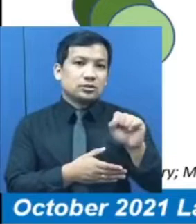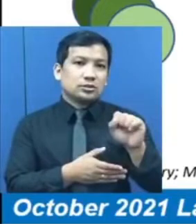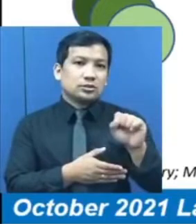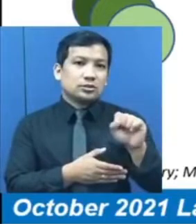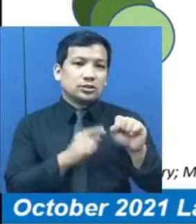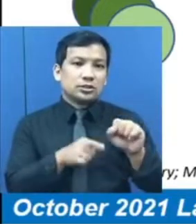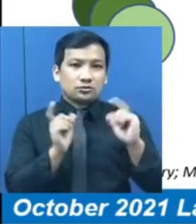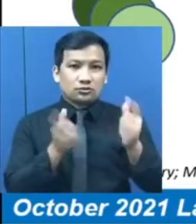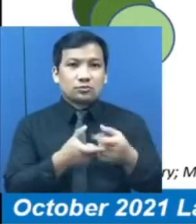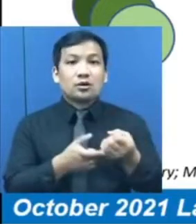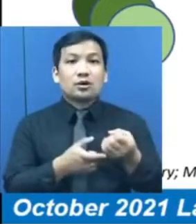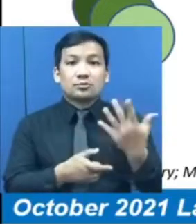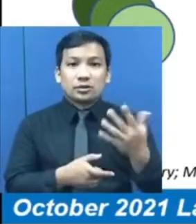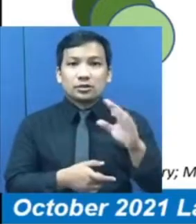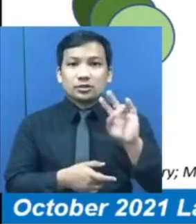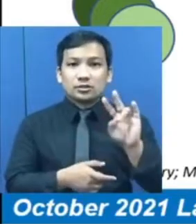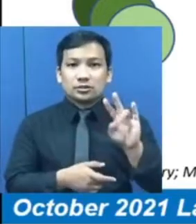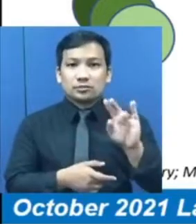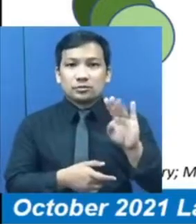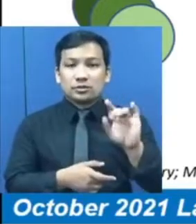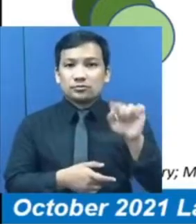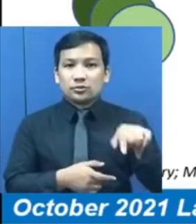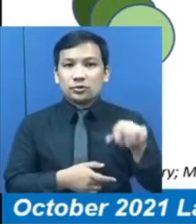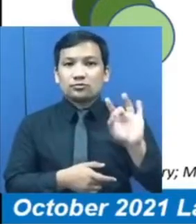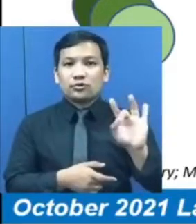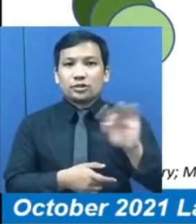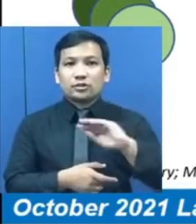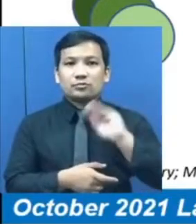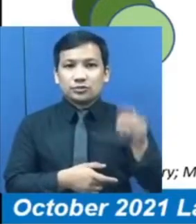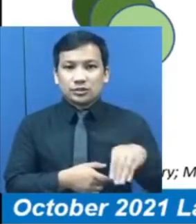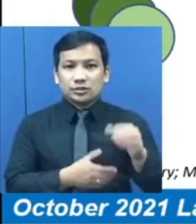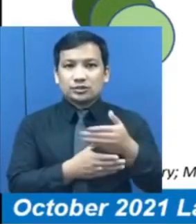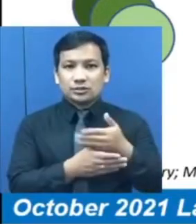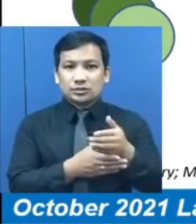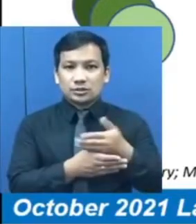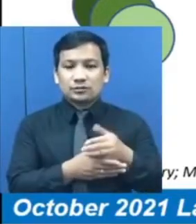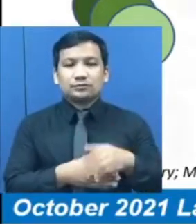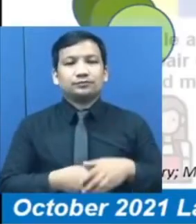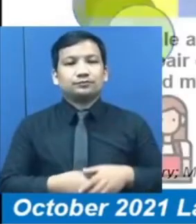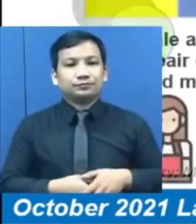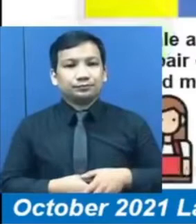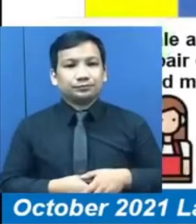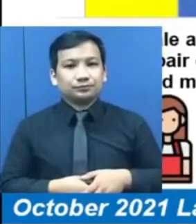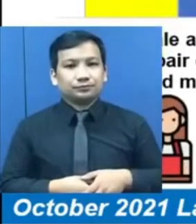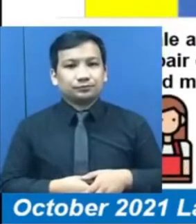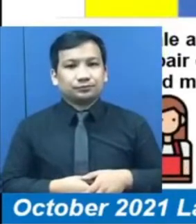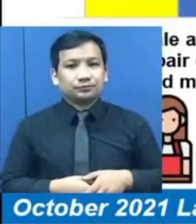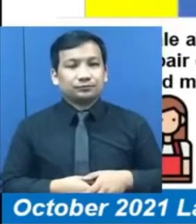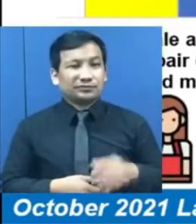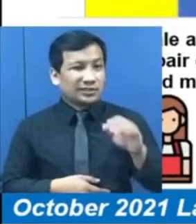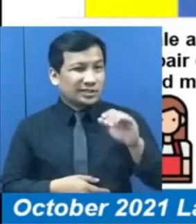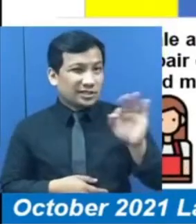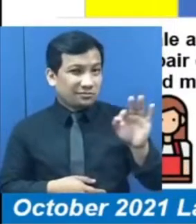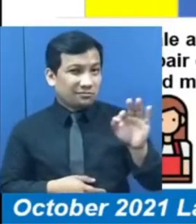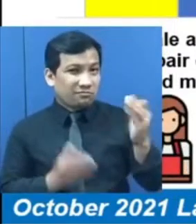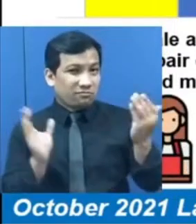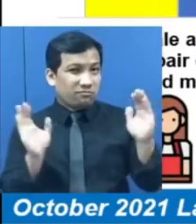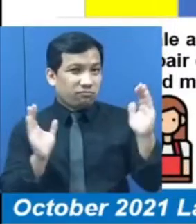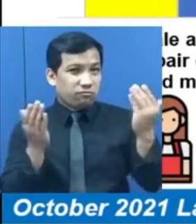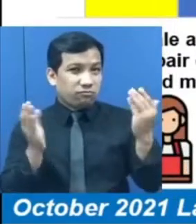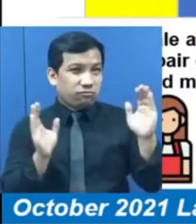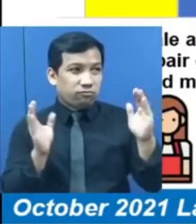ay mayroong 17.8% share. Kung ikukumpara ang